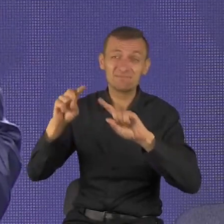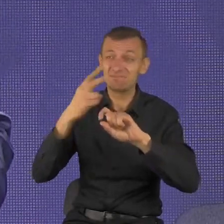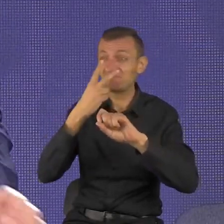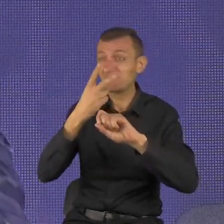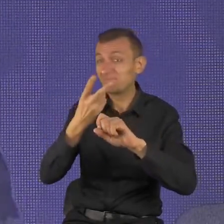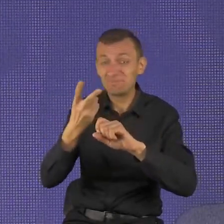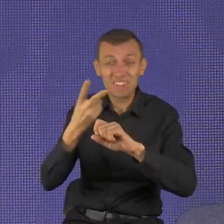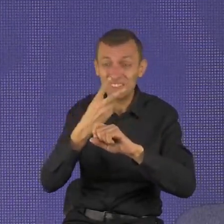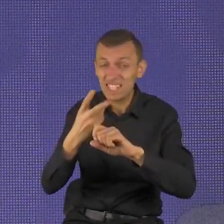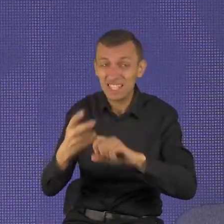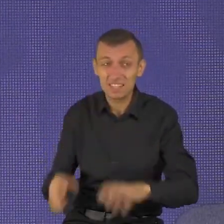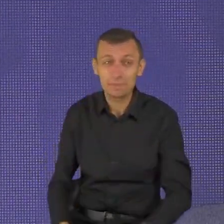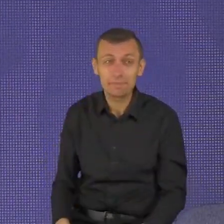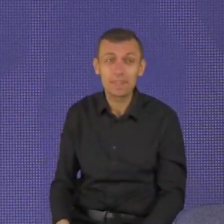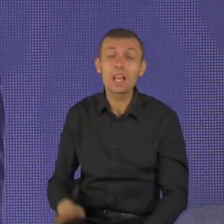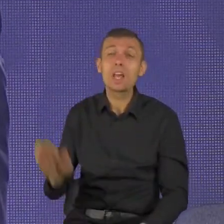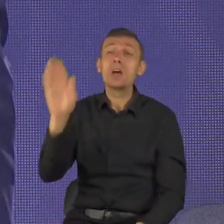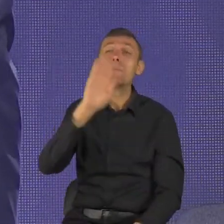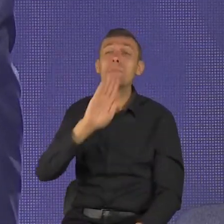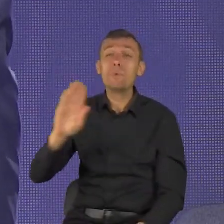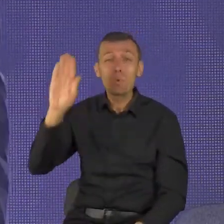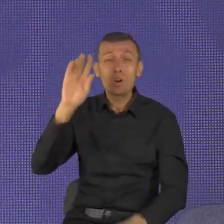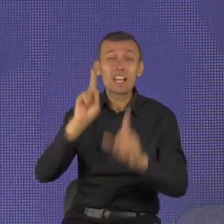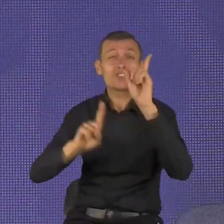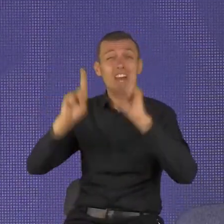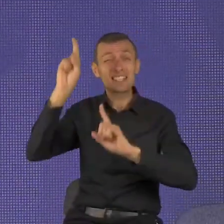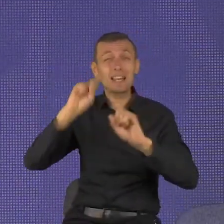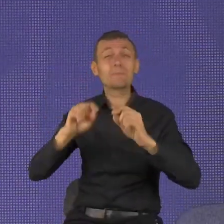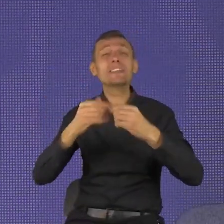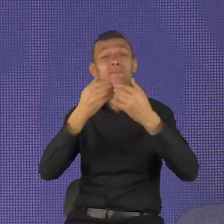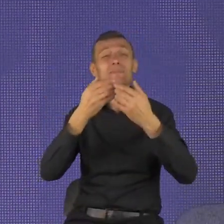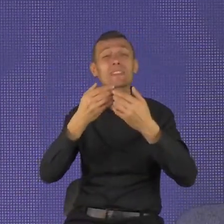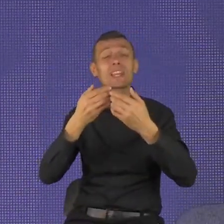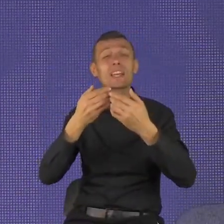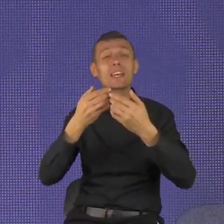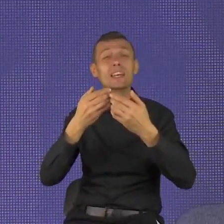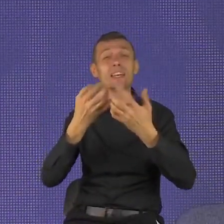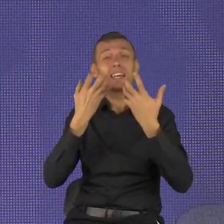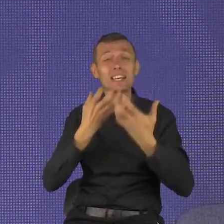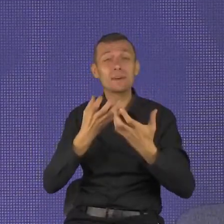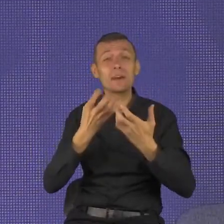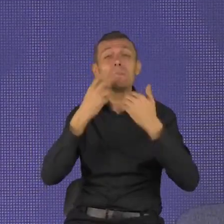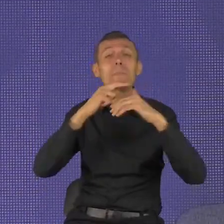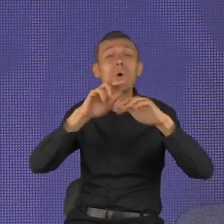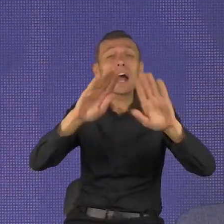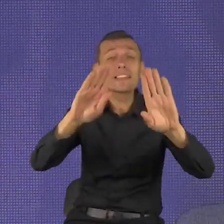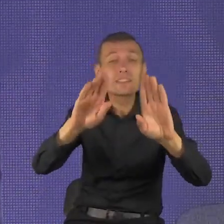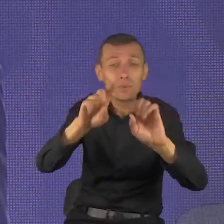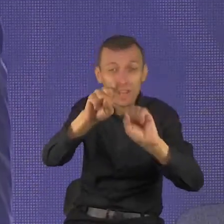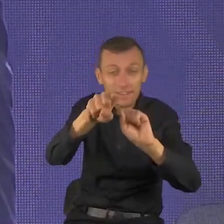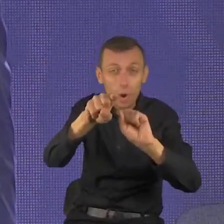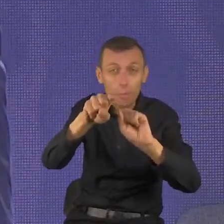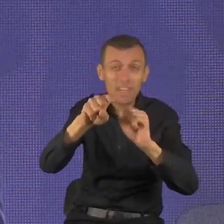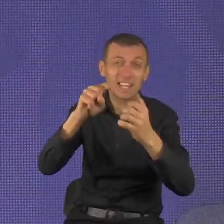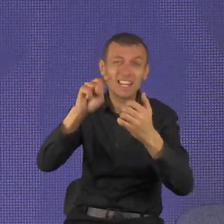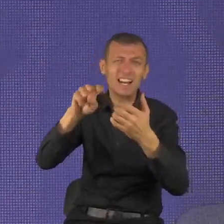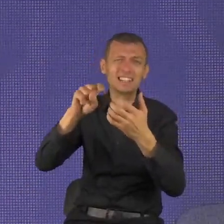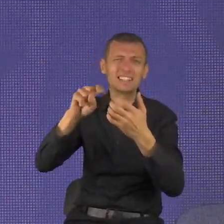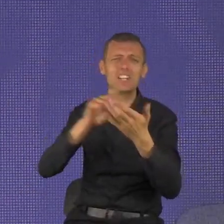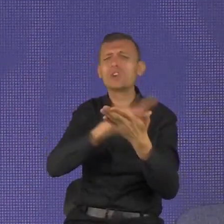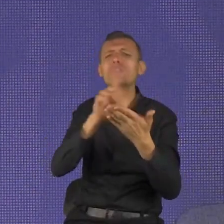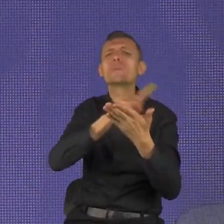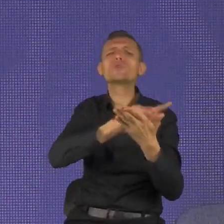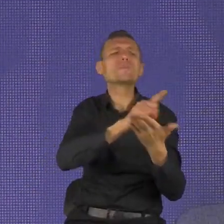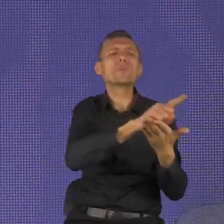ty byłeś zbyt wielkim poszpiechu, żeby to zobaczyć, usłyszeć. Miałeś entuzjazm, bez wiedzy i mądrości.